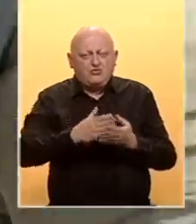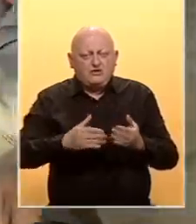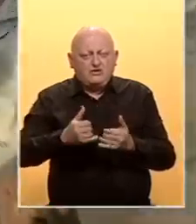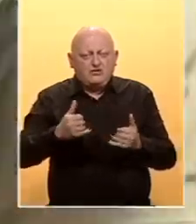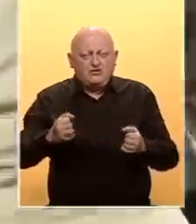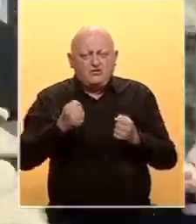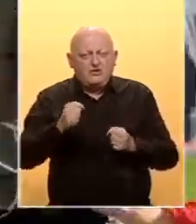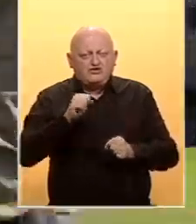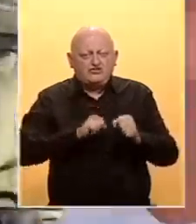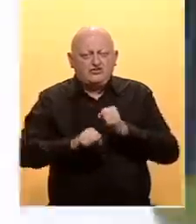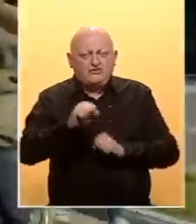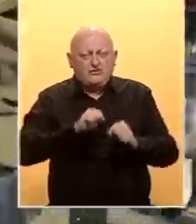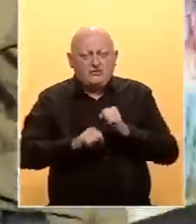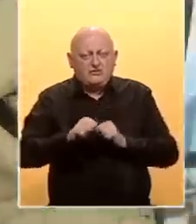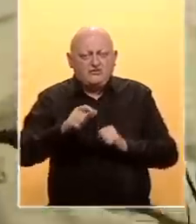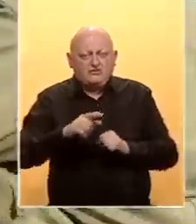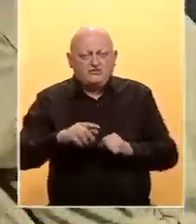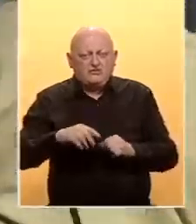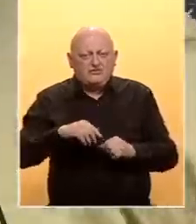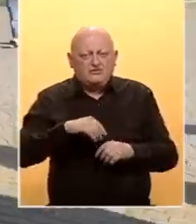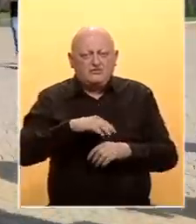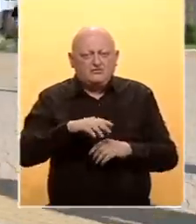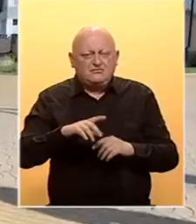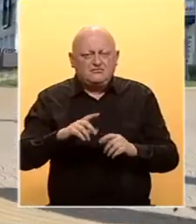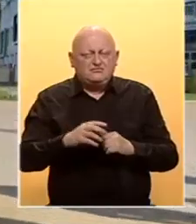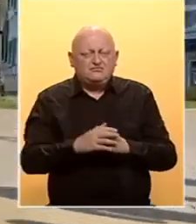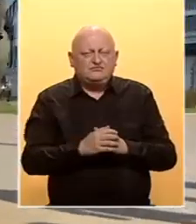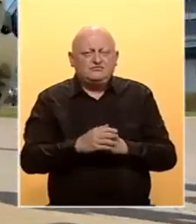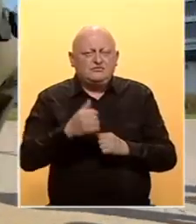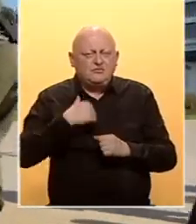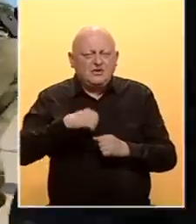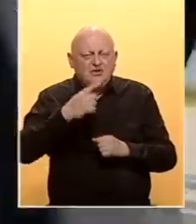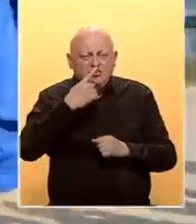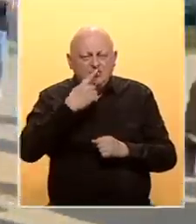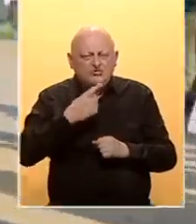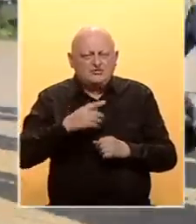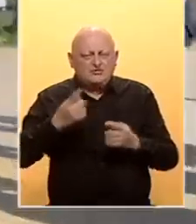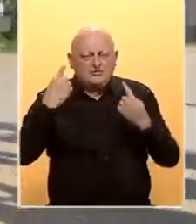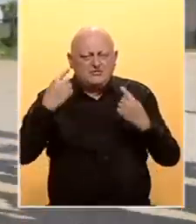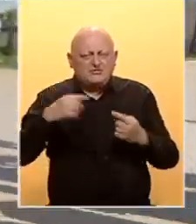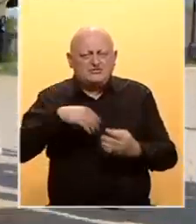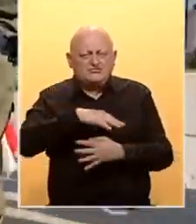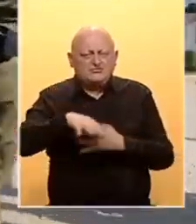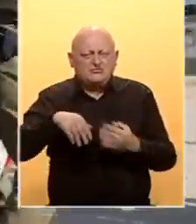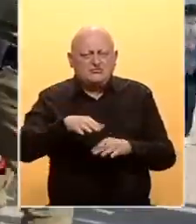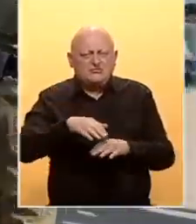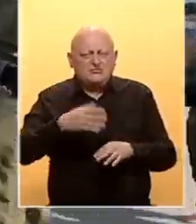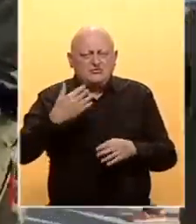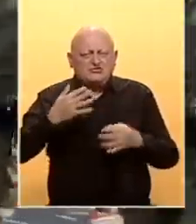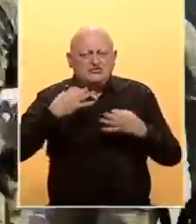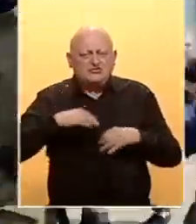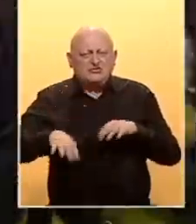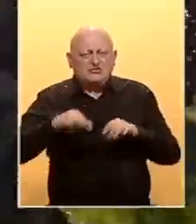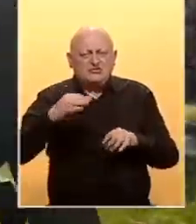pojačane mjere bezbjednosti i da je obližnja stanica metroa zatvorena. U Biorusiji se masovni proteste održavaju još od predsjedničkih